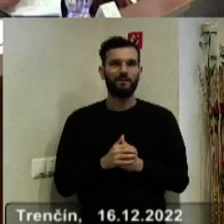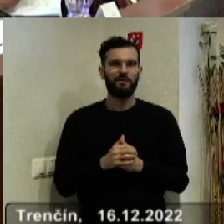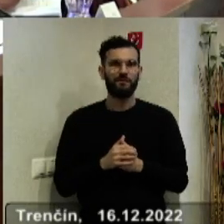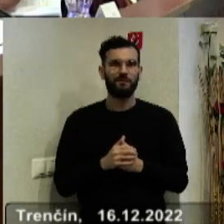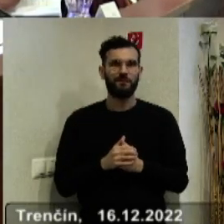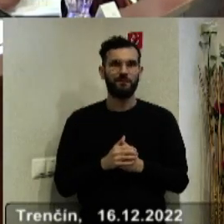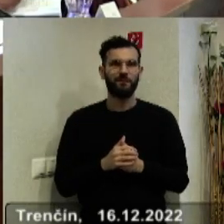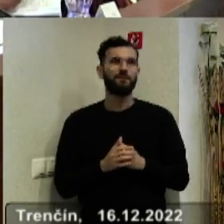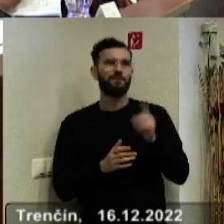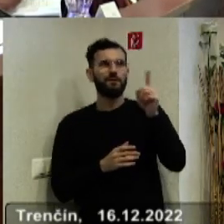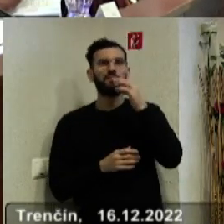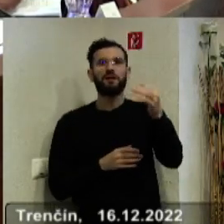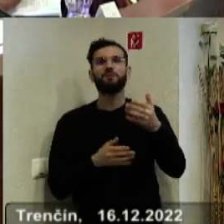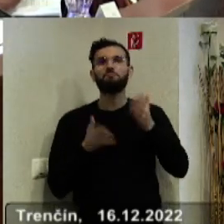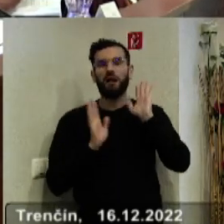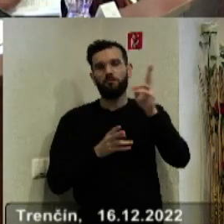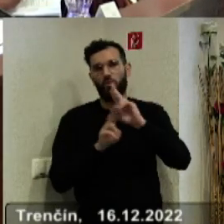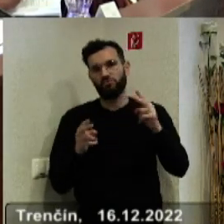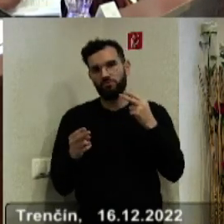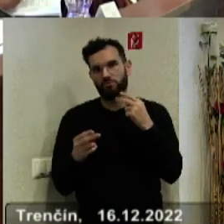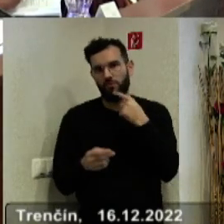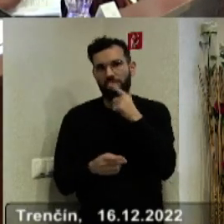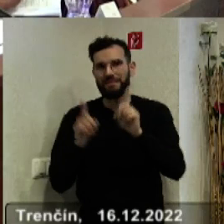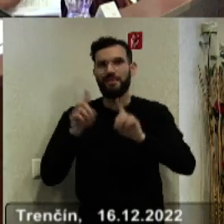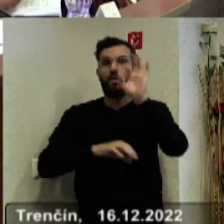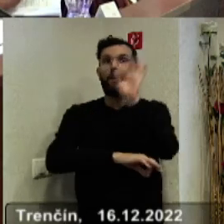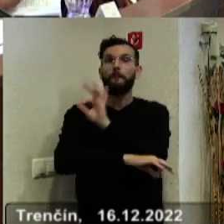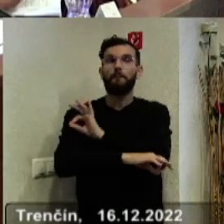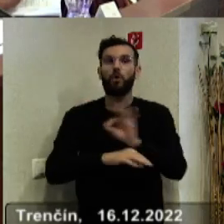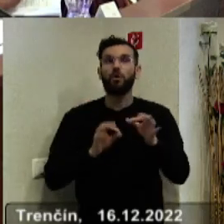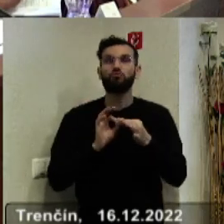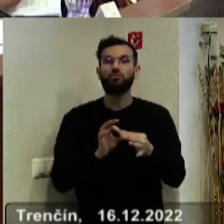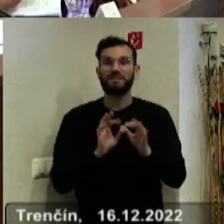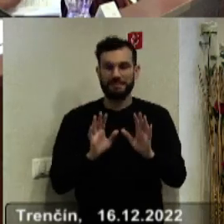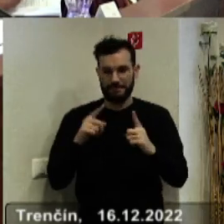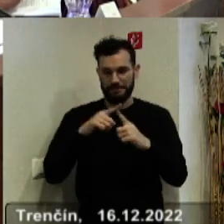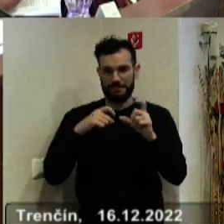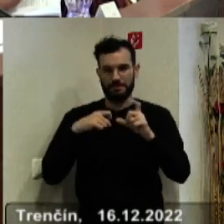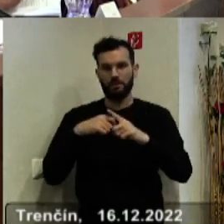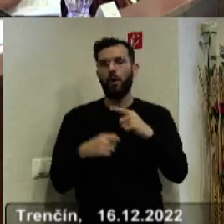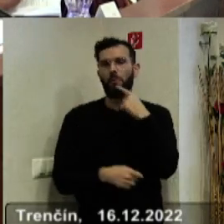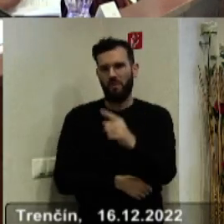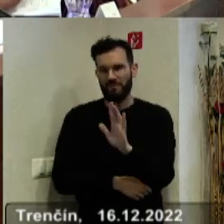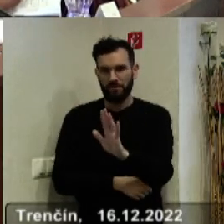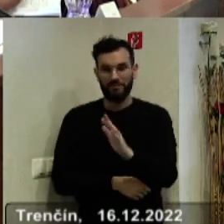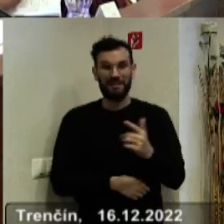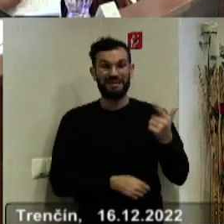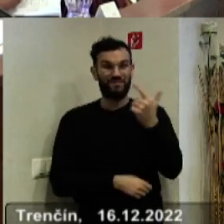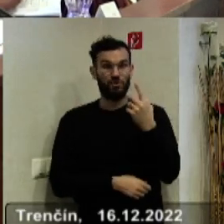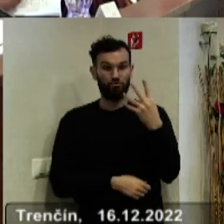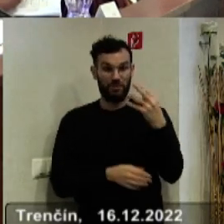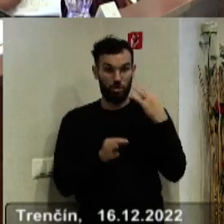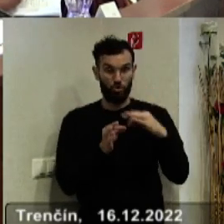skôr v Bratislave, treba položiť túto otázku, ale tak môžeš povedať aspoň niektoré projekty, ktoré idú za nami, za TSK. Ja len toľko by som chcel, že 24.